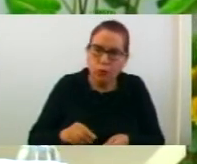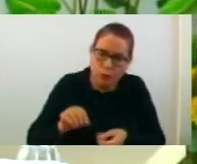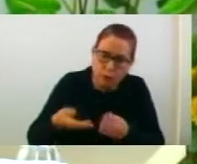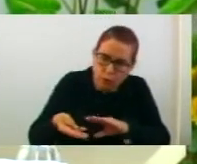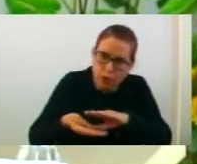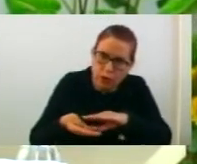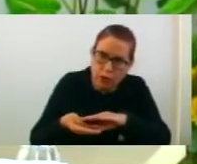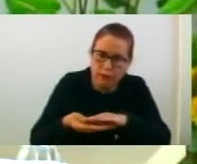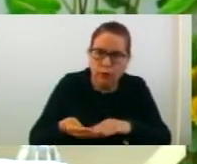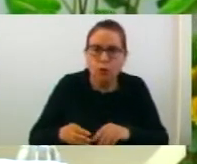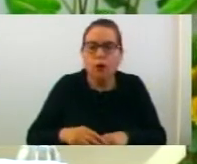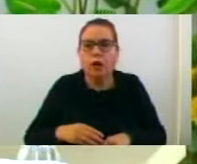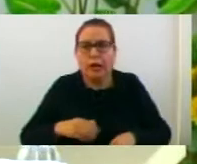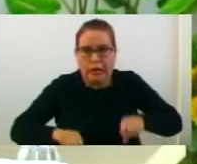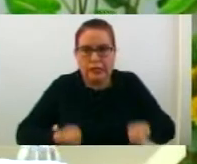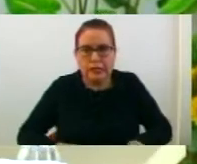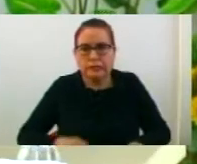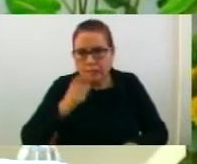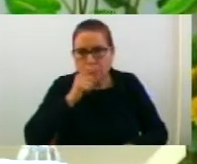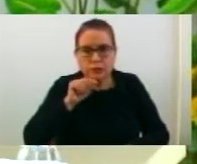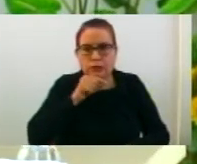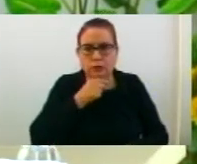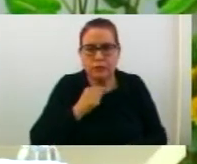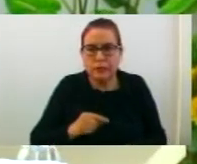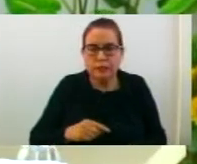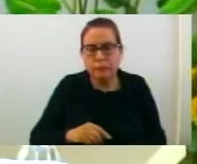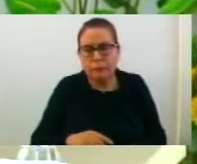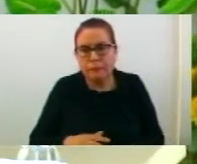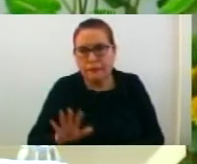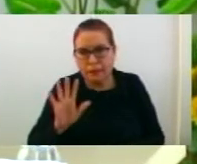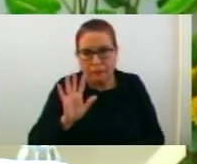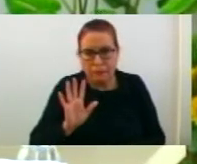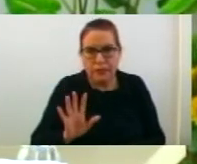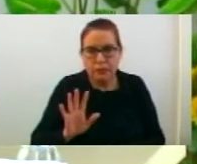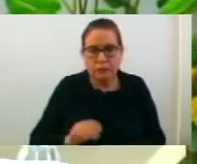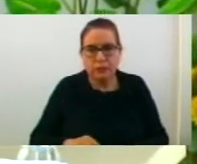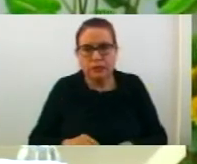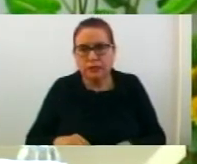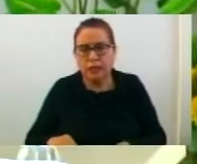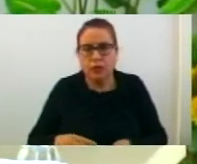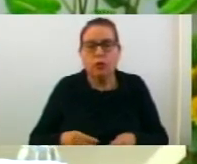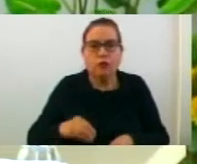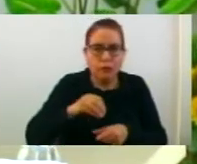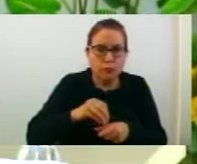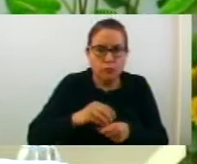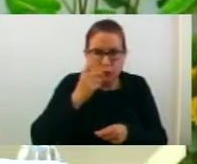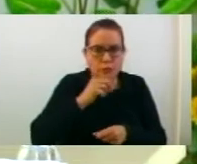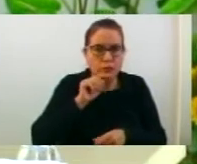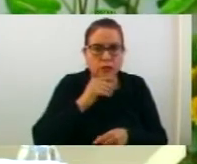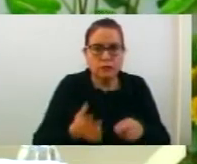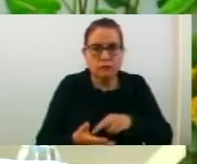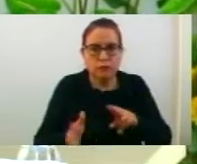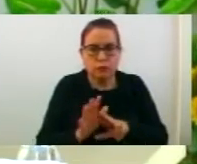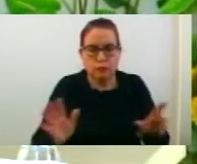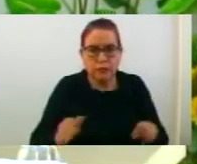на објекти во собственност на Община Струмица. 4. Предлог одлога за резервиране средства за експроприация во буджет на Община Струмица за 2018